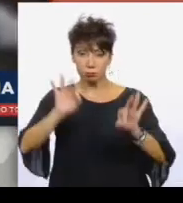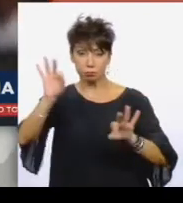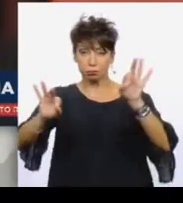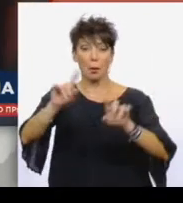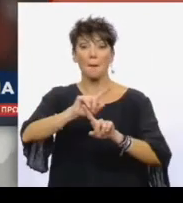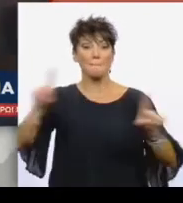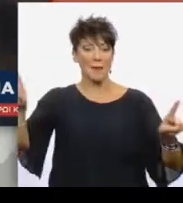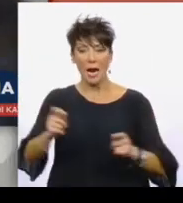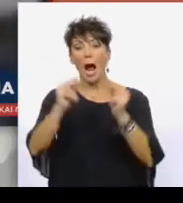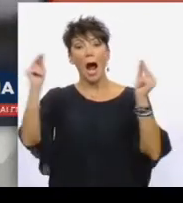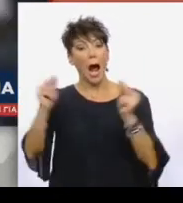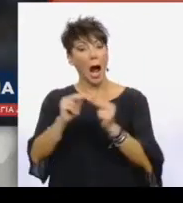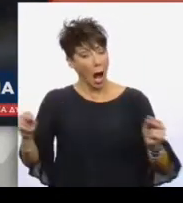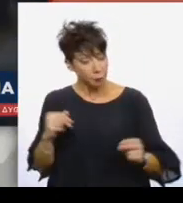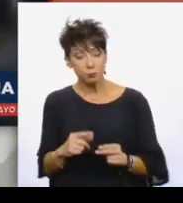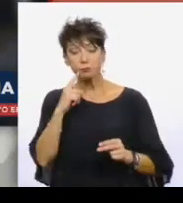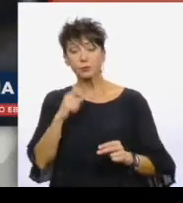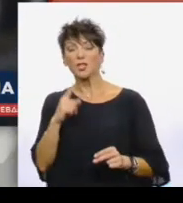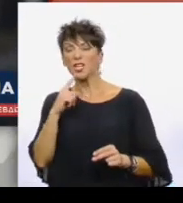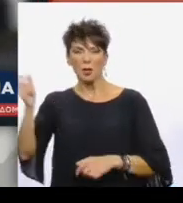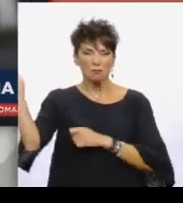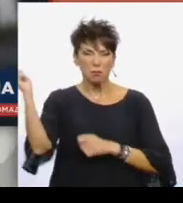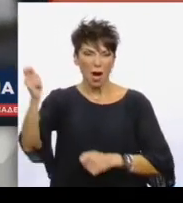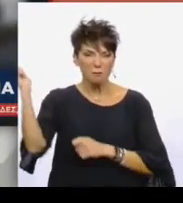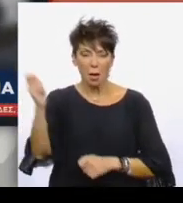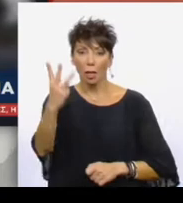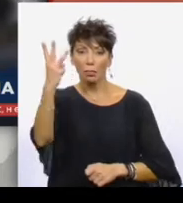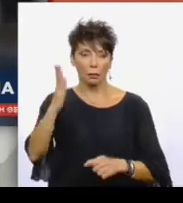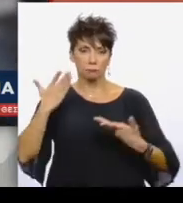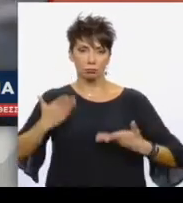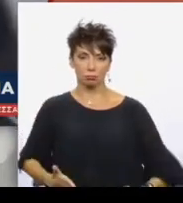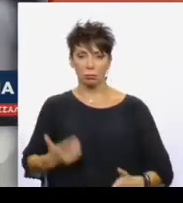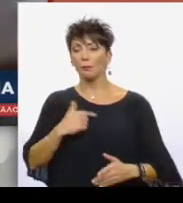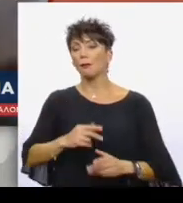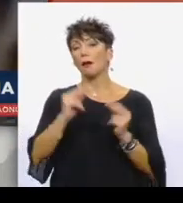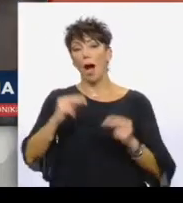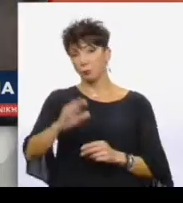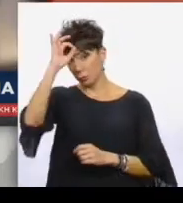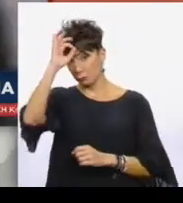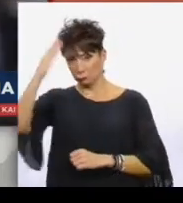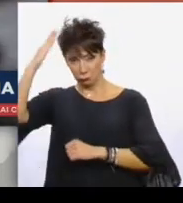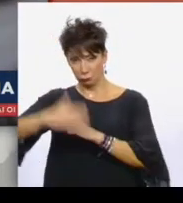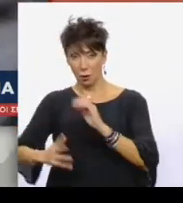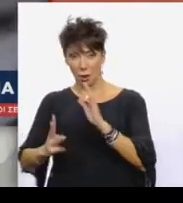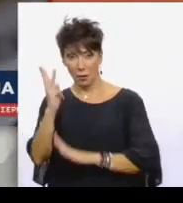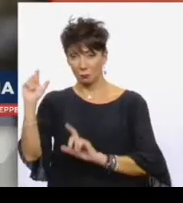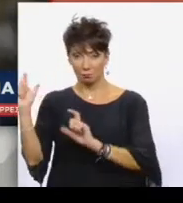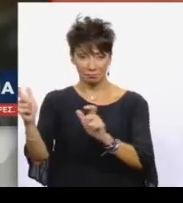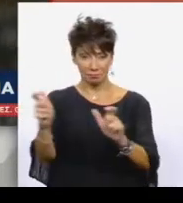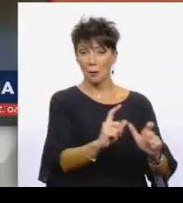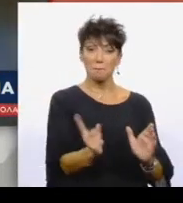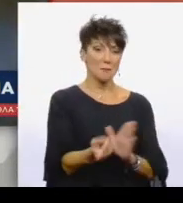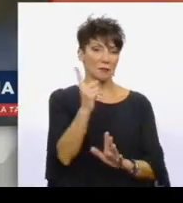Τότε κινήθηκαν κατά των αστυνομικών, τραυματίζοντας τρεις. Οι άνδρες των ΜΑΤ προχώρησαν στα 13 συλλήψεις, ενώ έκαναν μία φορά χρήση τα